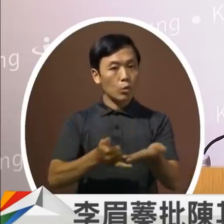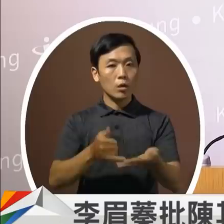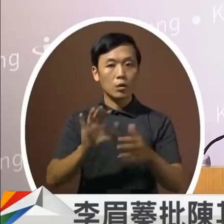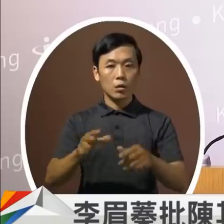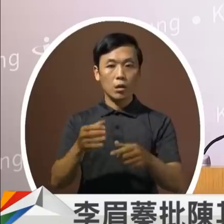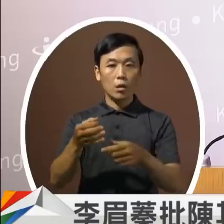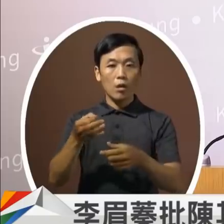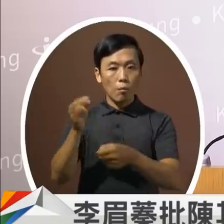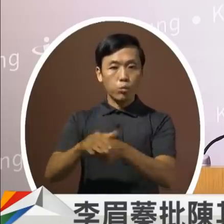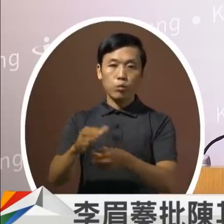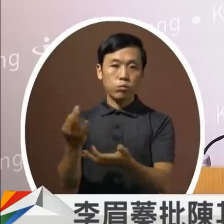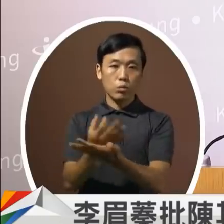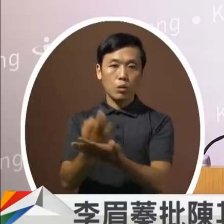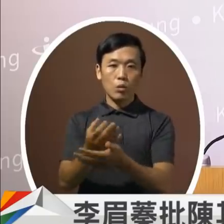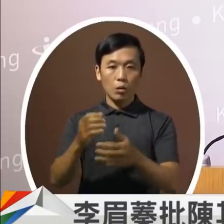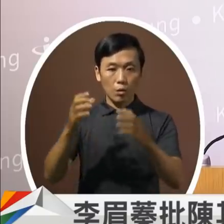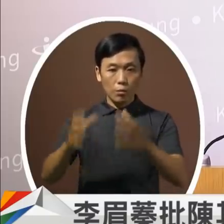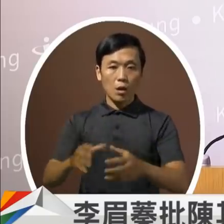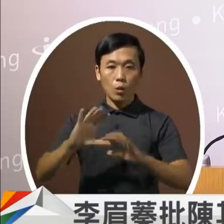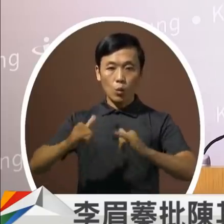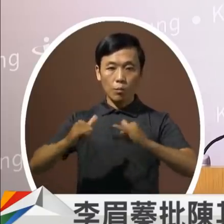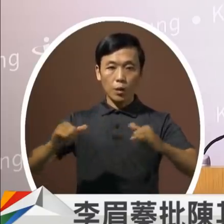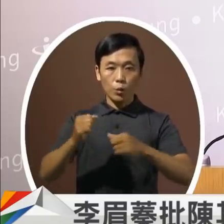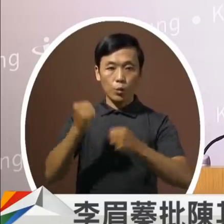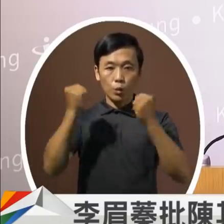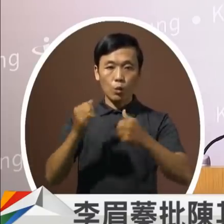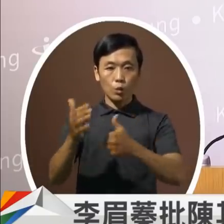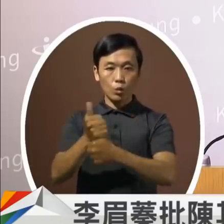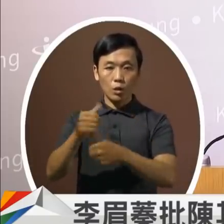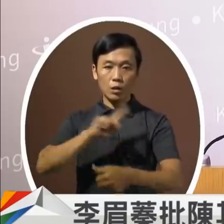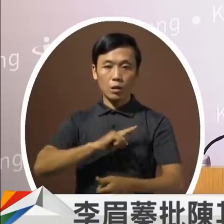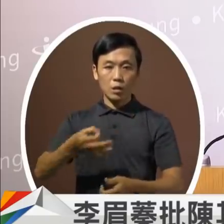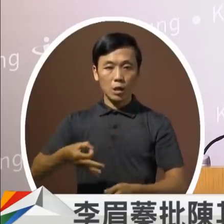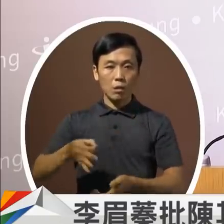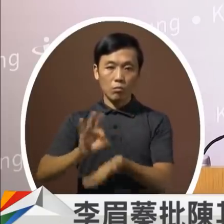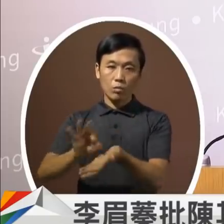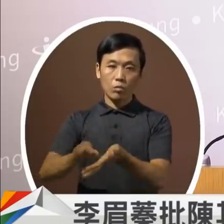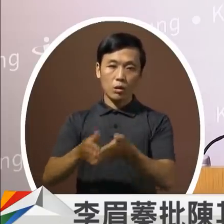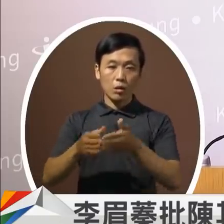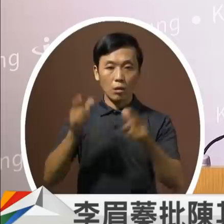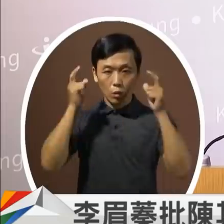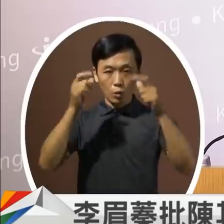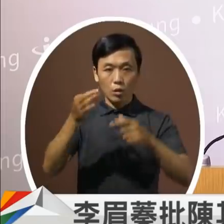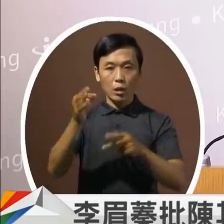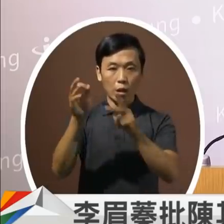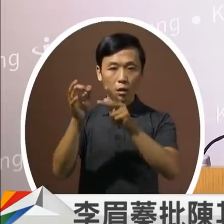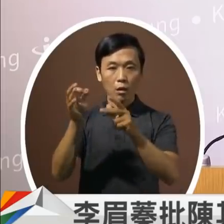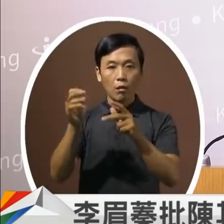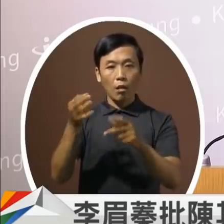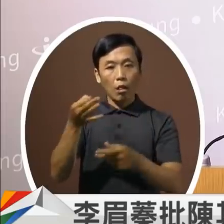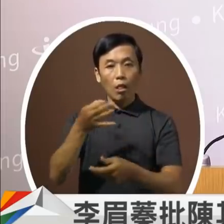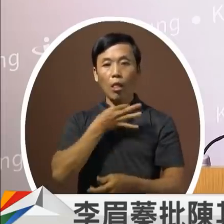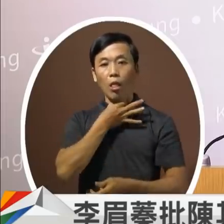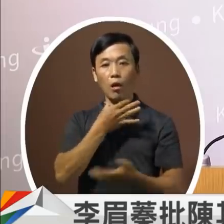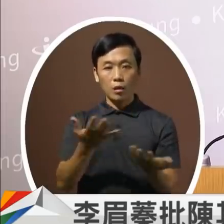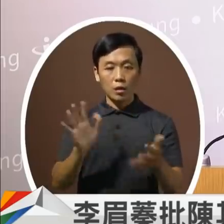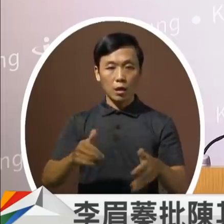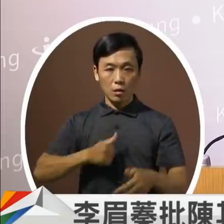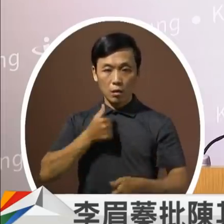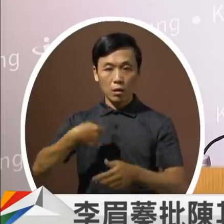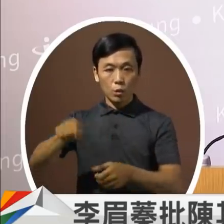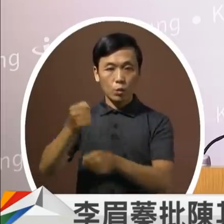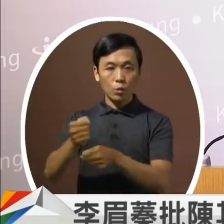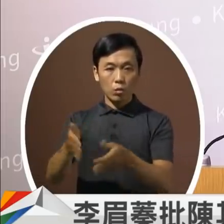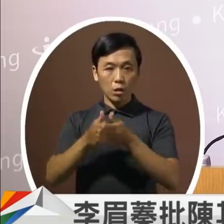足经费要做国民运动中心就要花自己的钱高雄财政困难现在要做十座到底